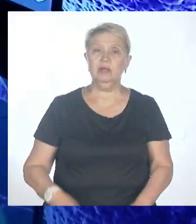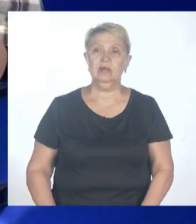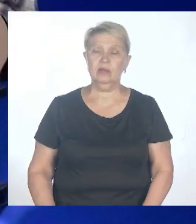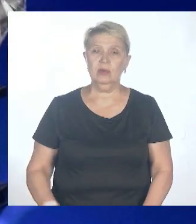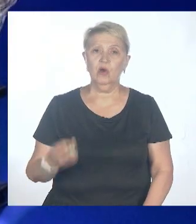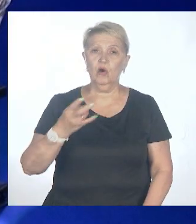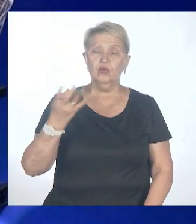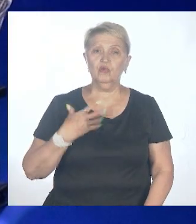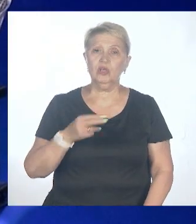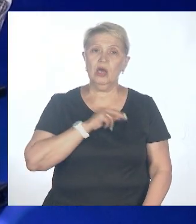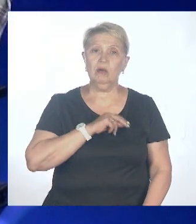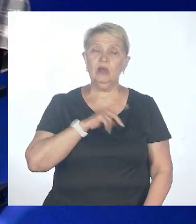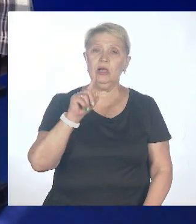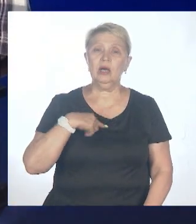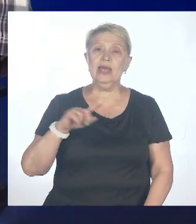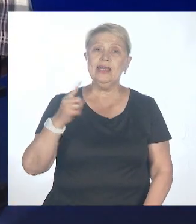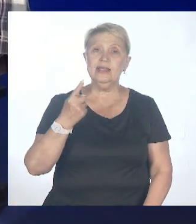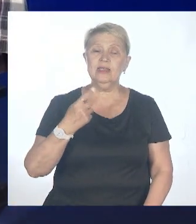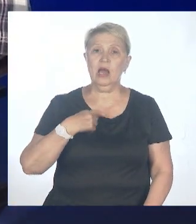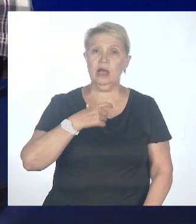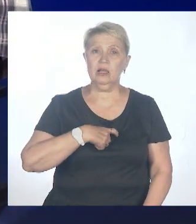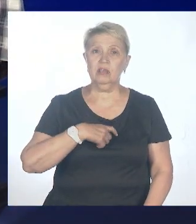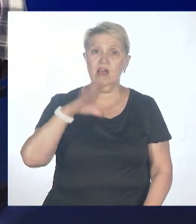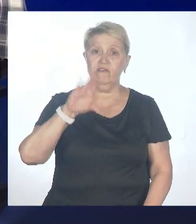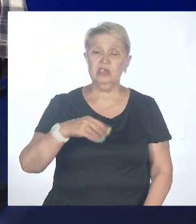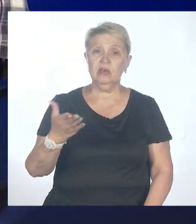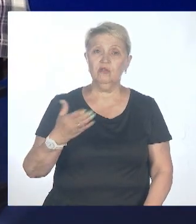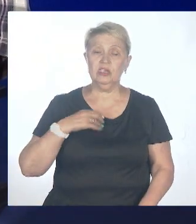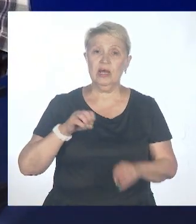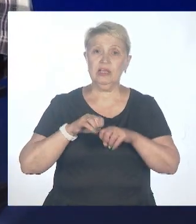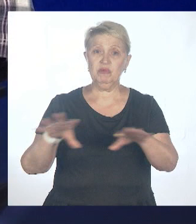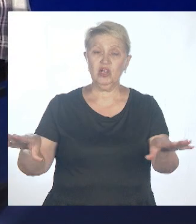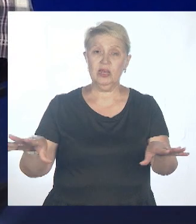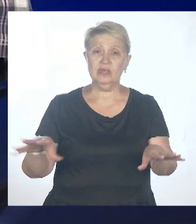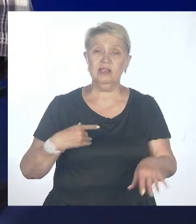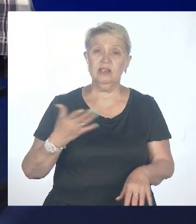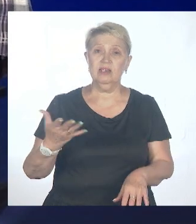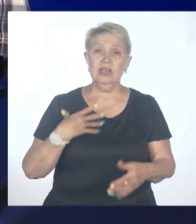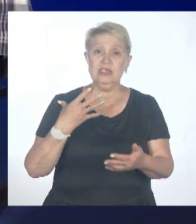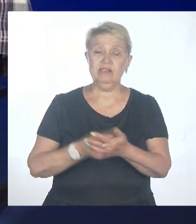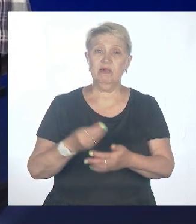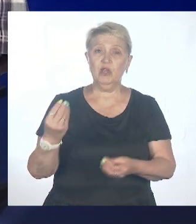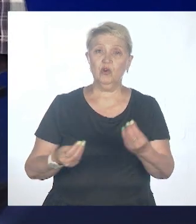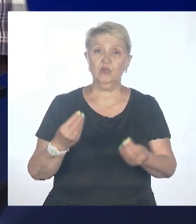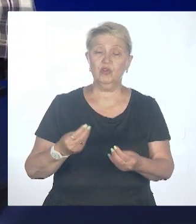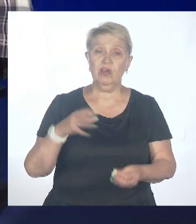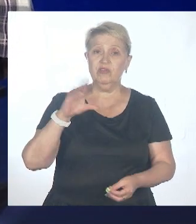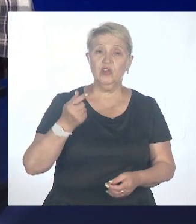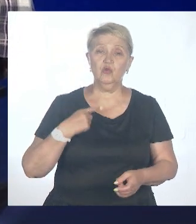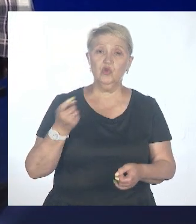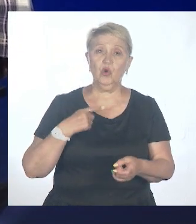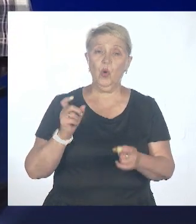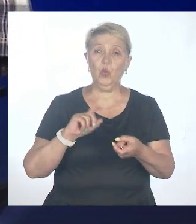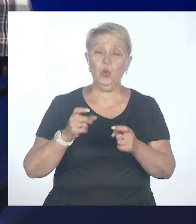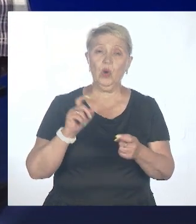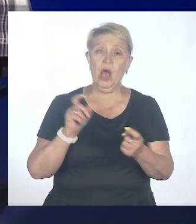есть, нужно работать как единый организм. А что произошло? Все разбежались по собственным песочницам, со своими игрушками, все друг с другом ругаются и прочие вещи.